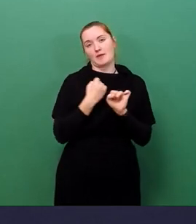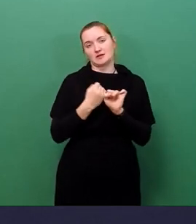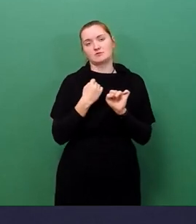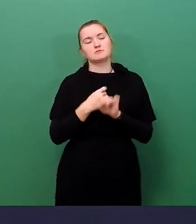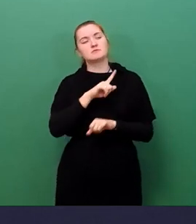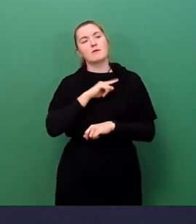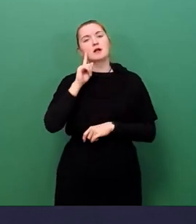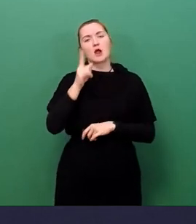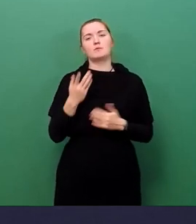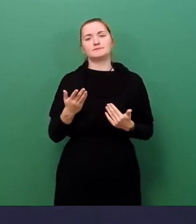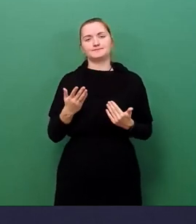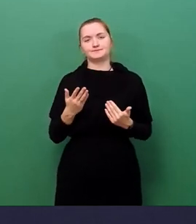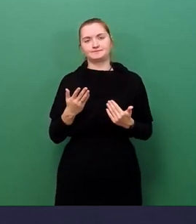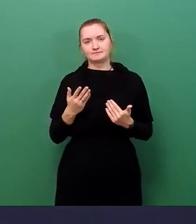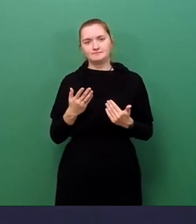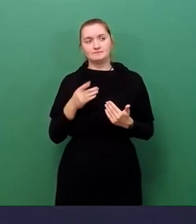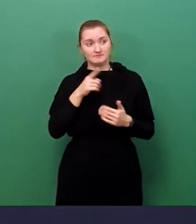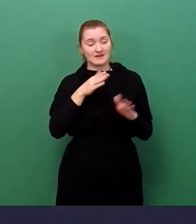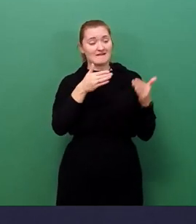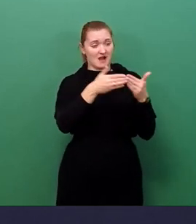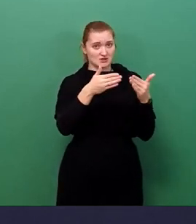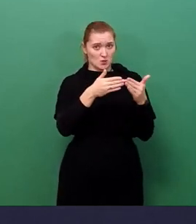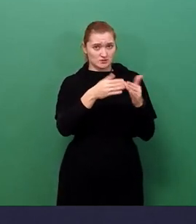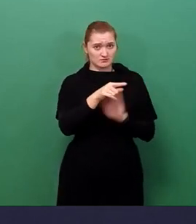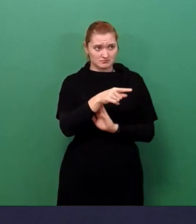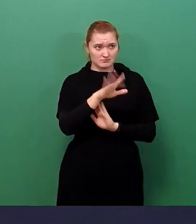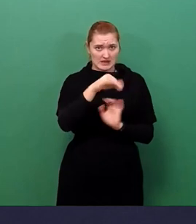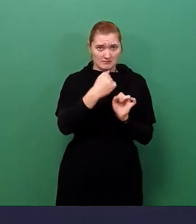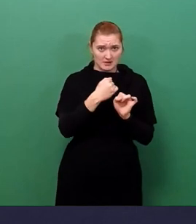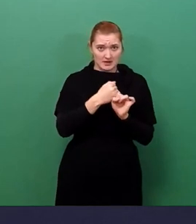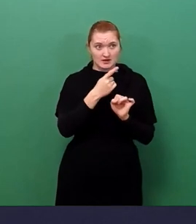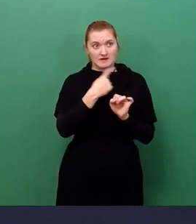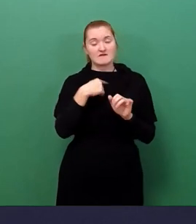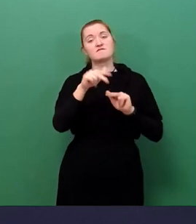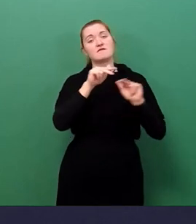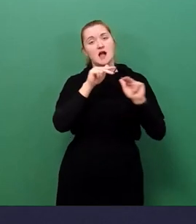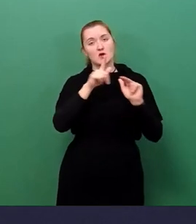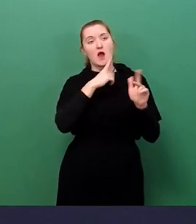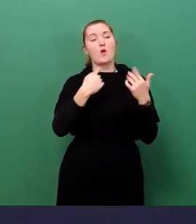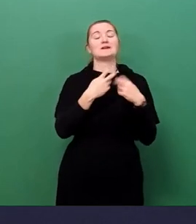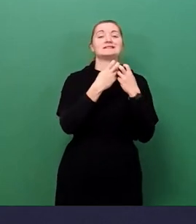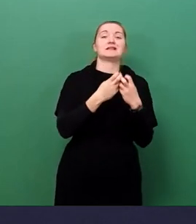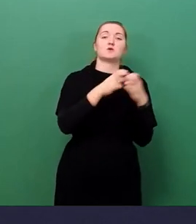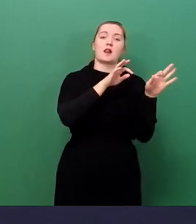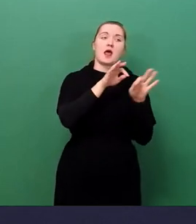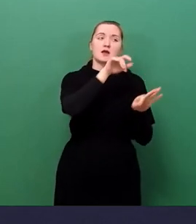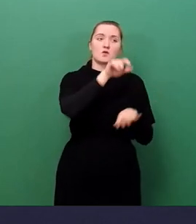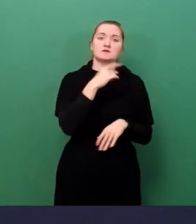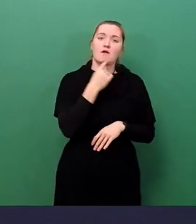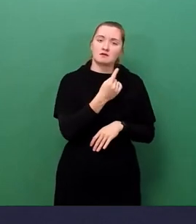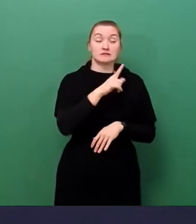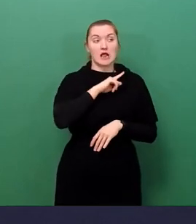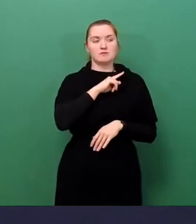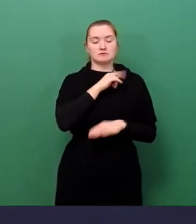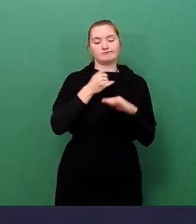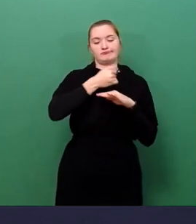bei der Mitwirkung der Fraktion, dass wir verwaltungsseitig, auch von der Sitzungsleitung, die mir dann hier obliegt, sicher gehen werden,